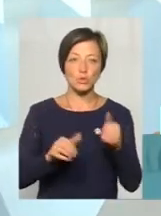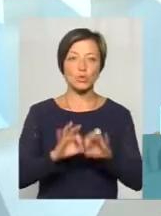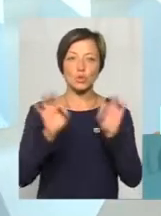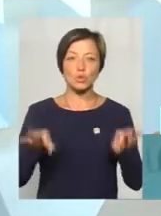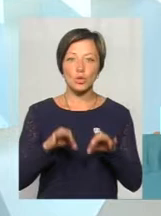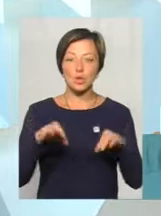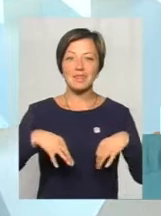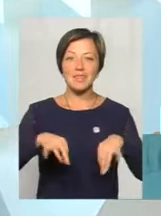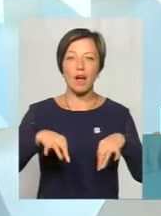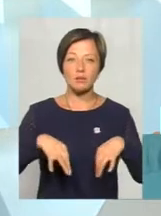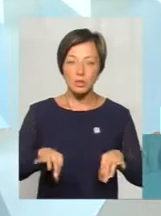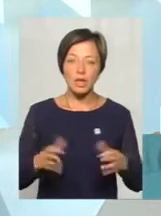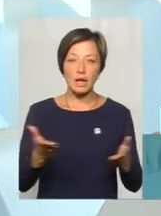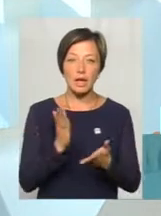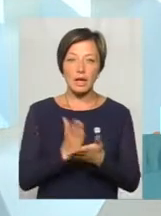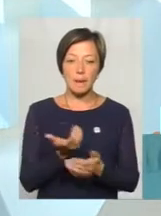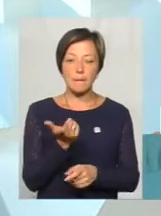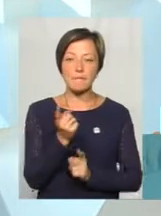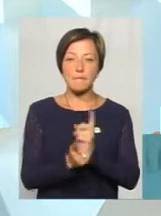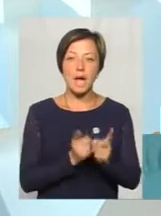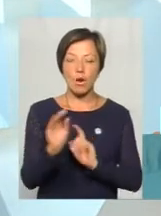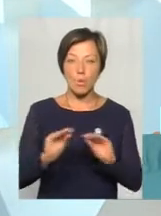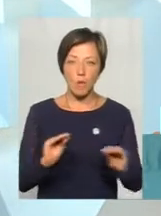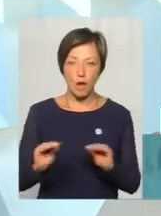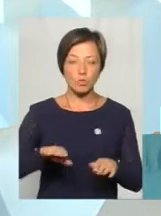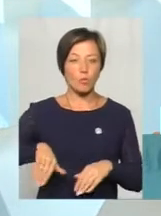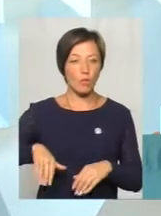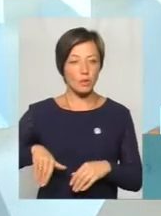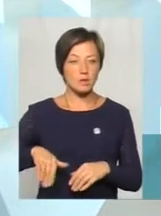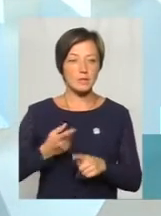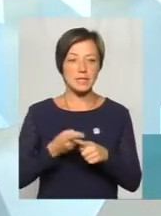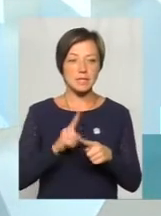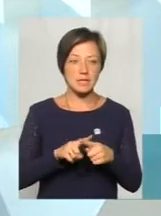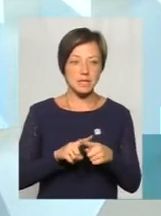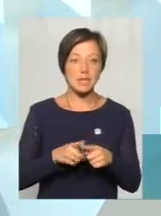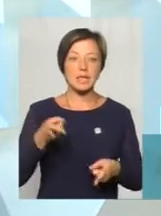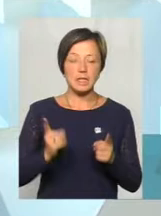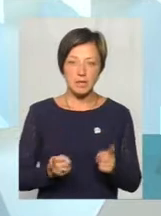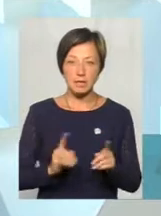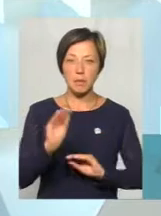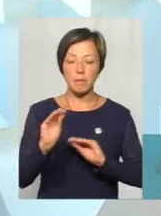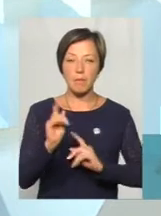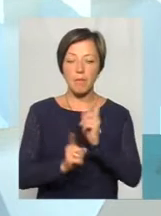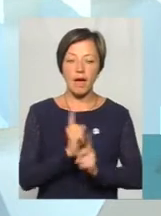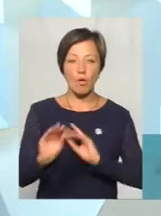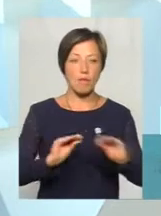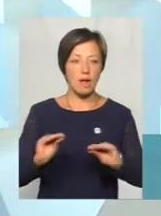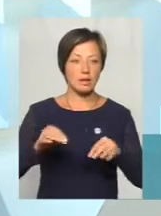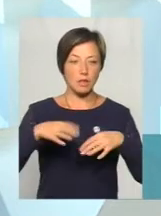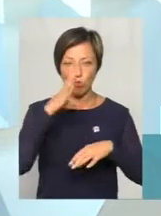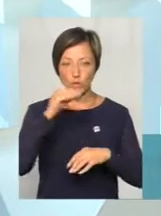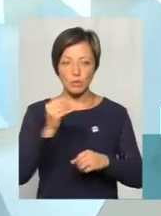транспортного засобу, який є переобладнаний. Потім, дійсно, ці переобладнані транспортні засоби, вони